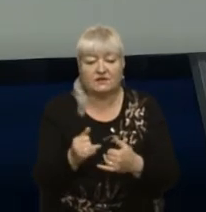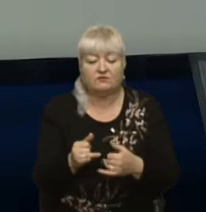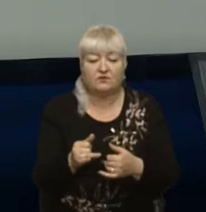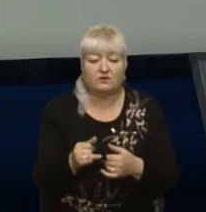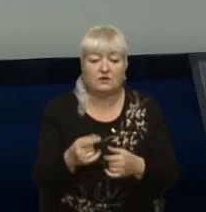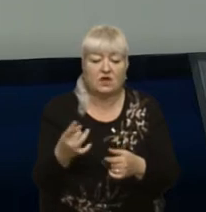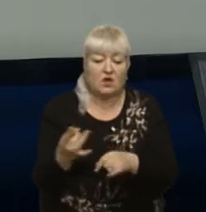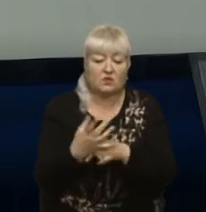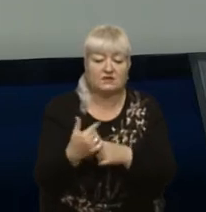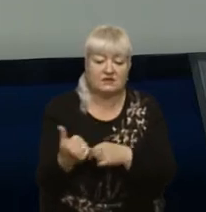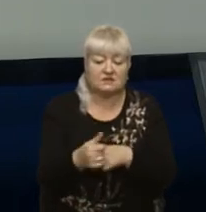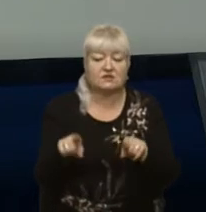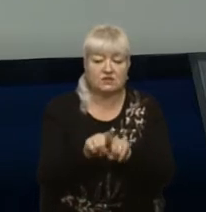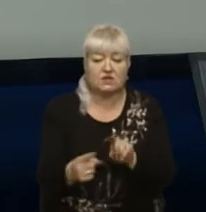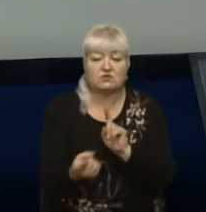зустрічаємося з людьми.